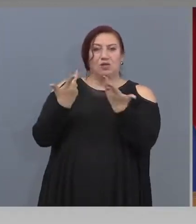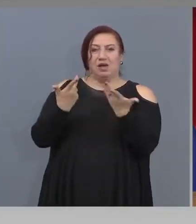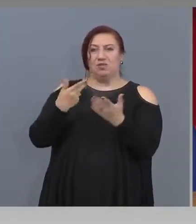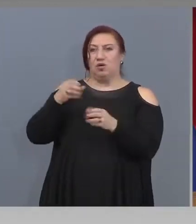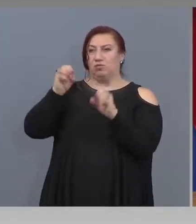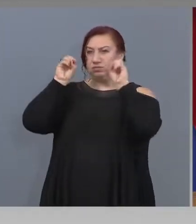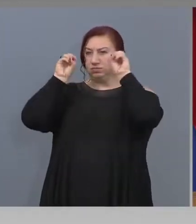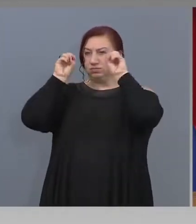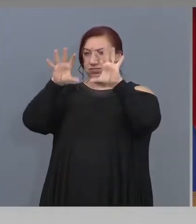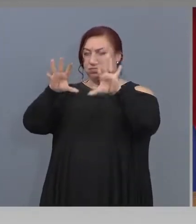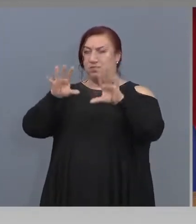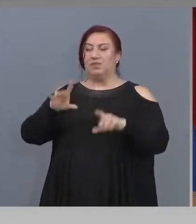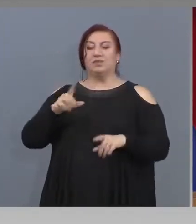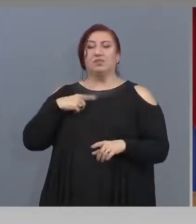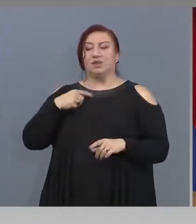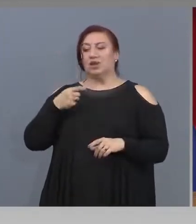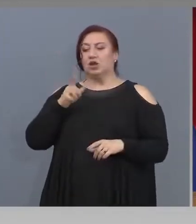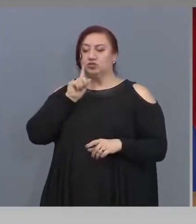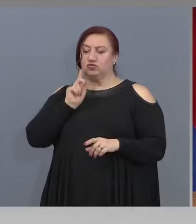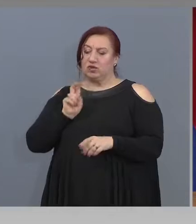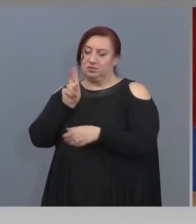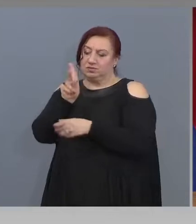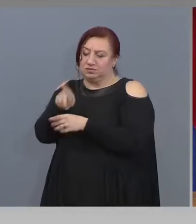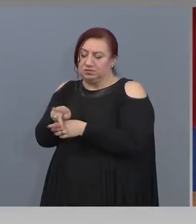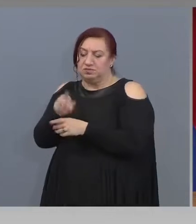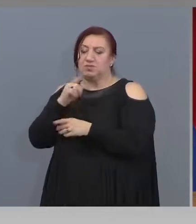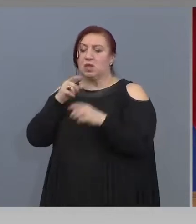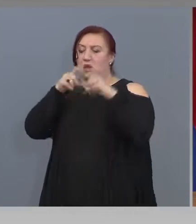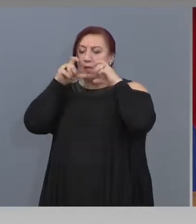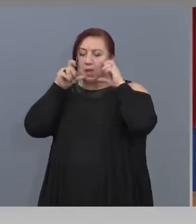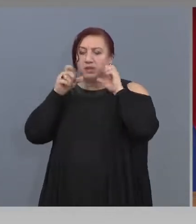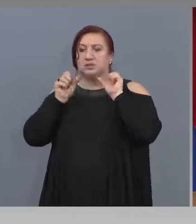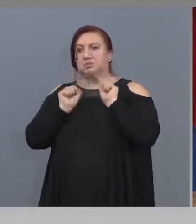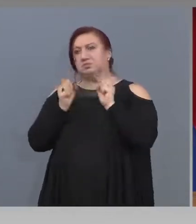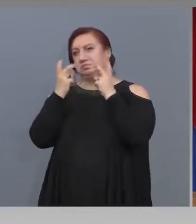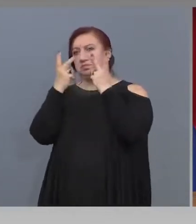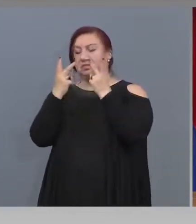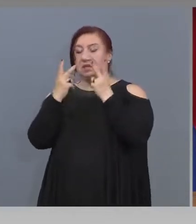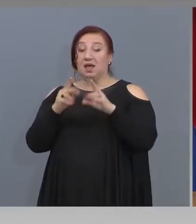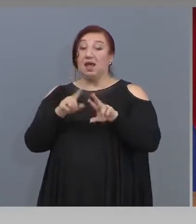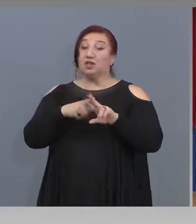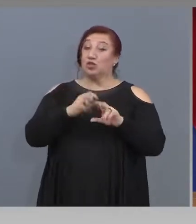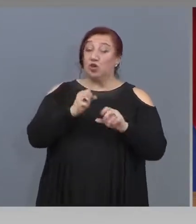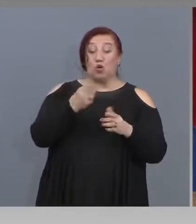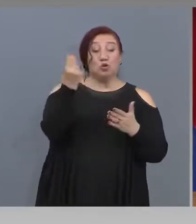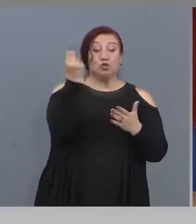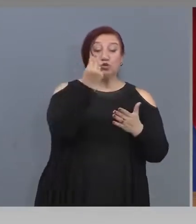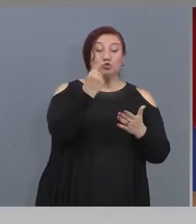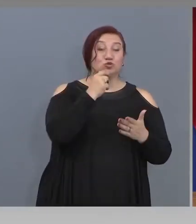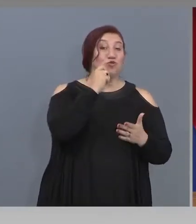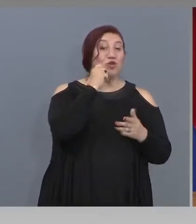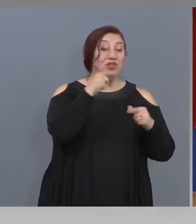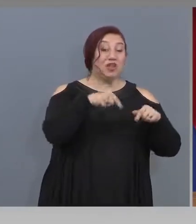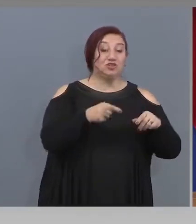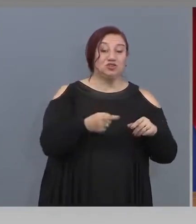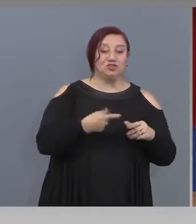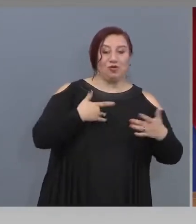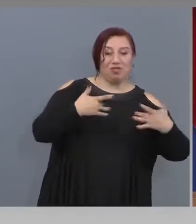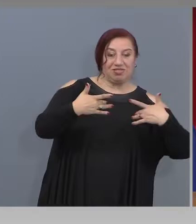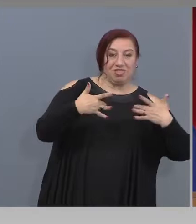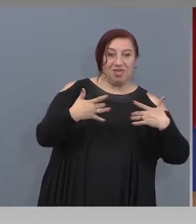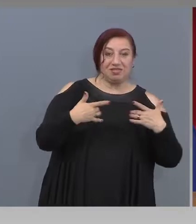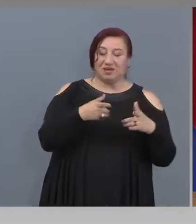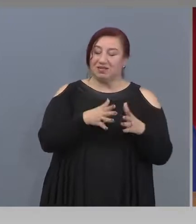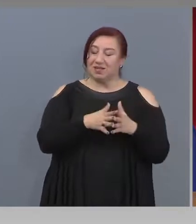не е такъв проблема. Но в вече изкуството на живо, в затворено пространство, там риска